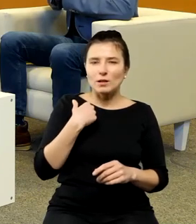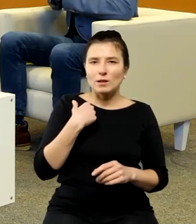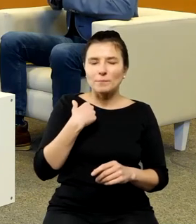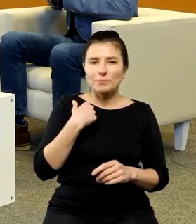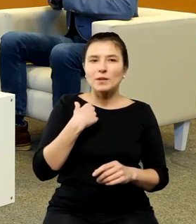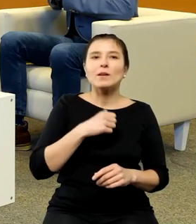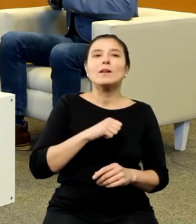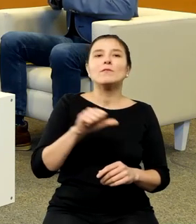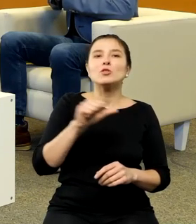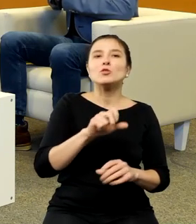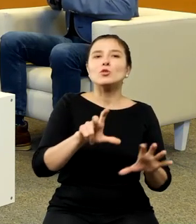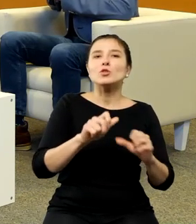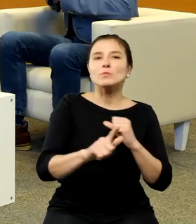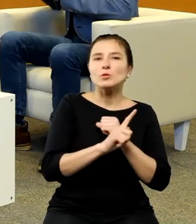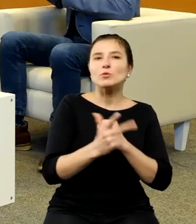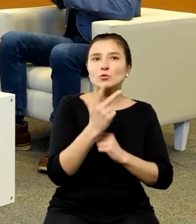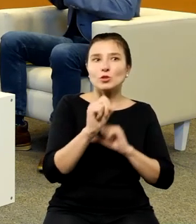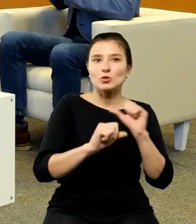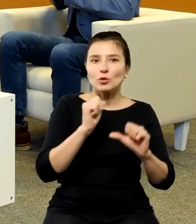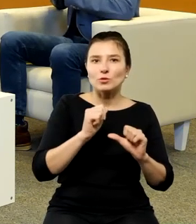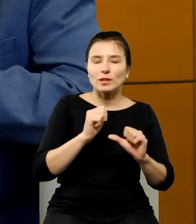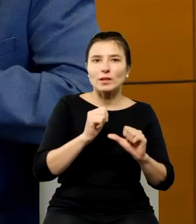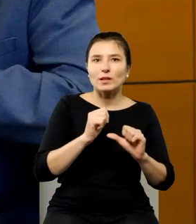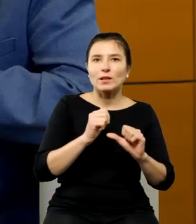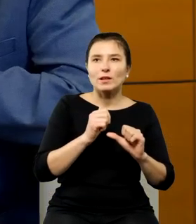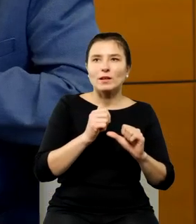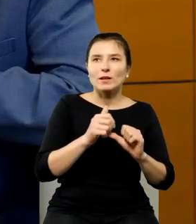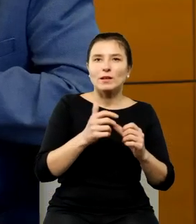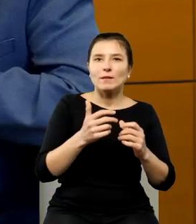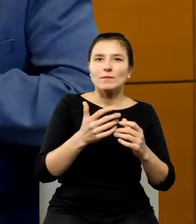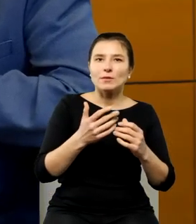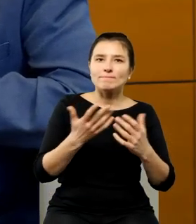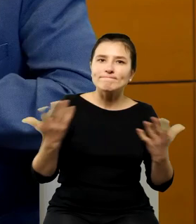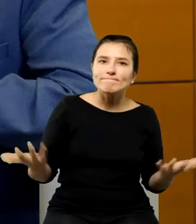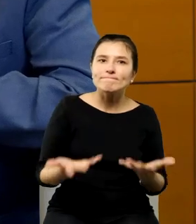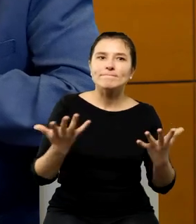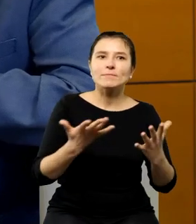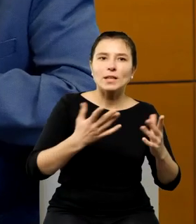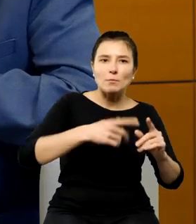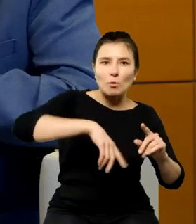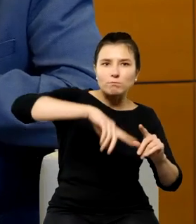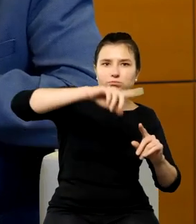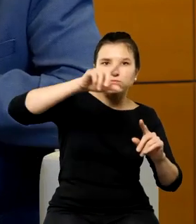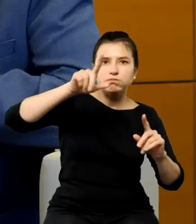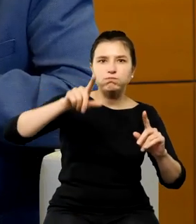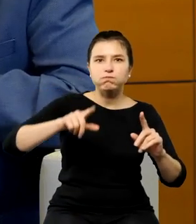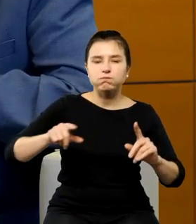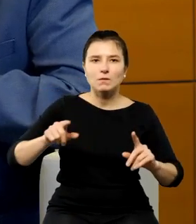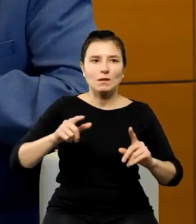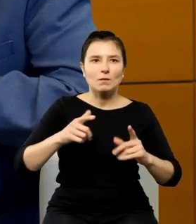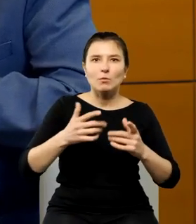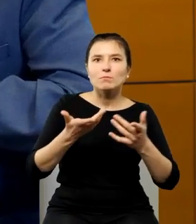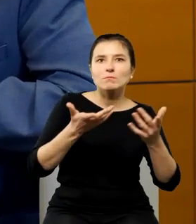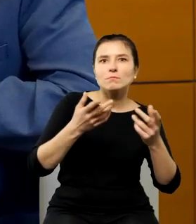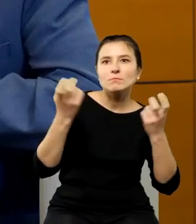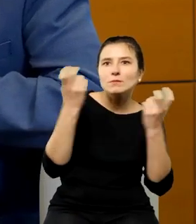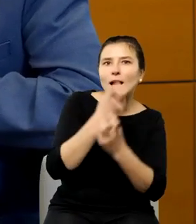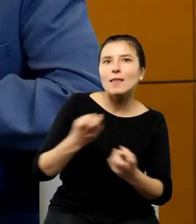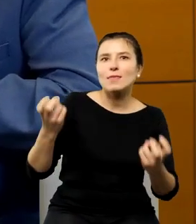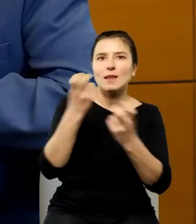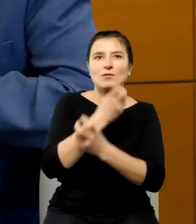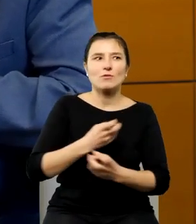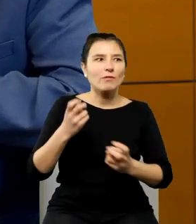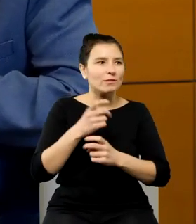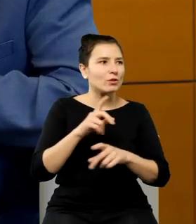1873 kiedy było to olbrzymie zainteresowanie kiedy były to poszukiwania